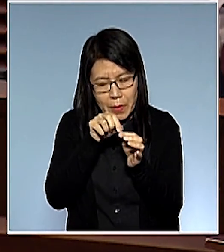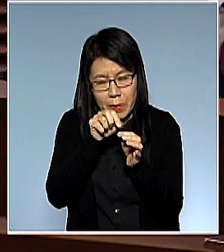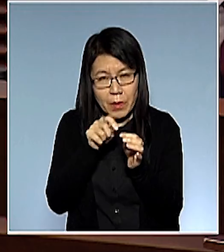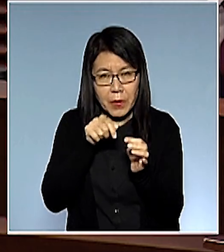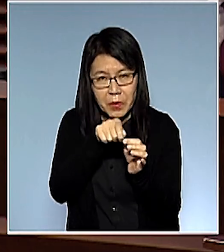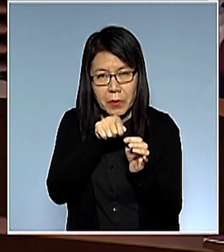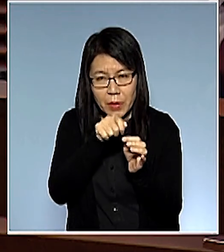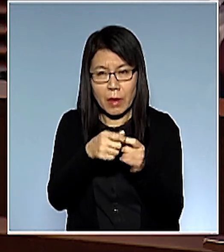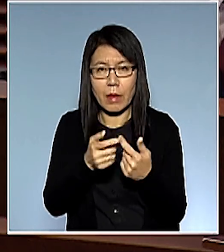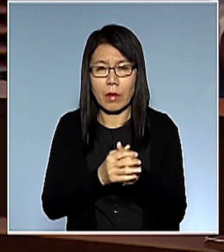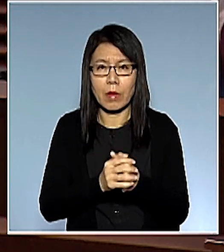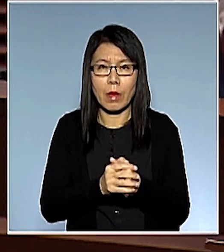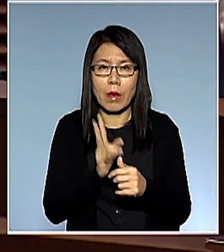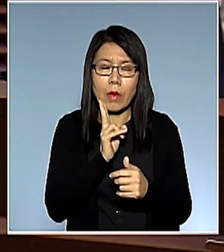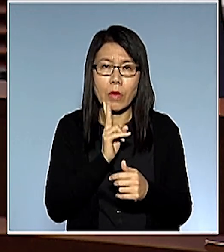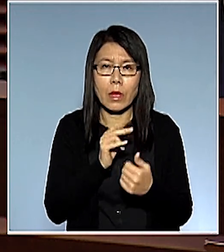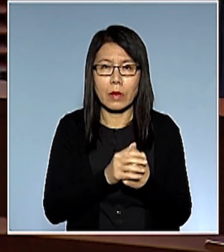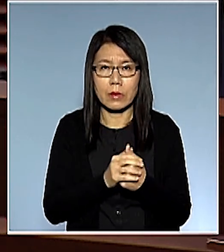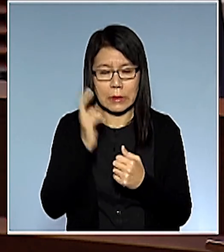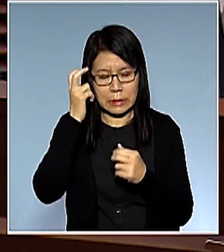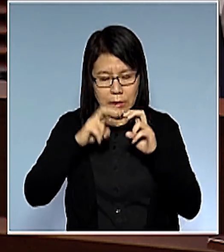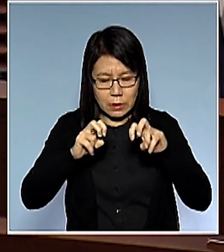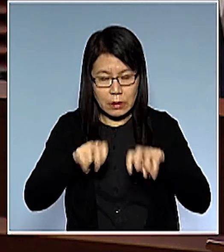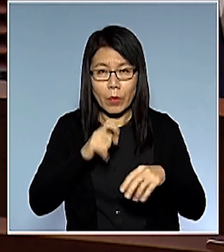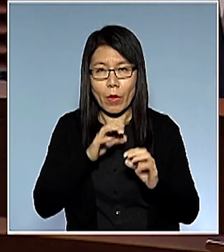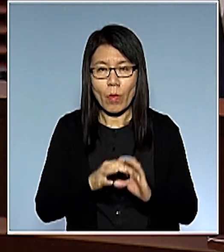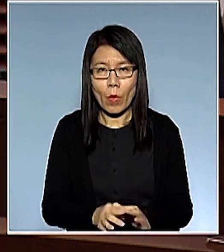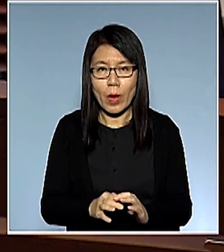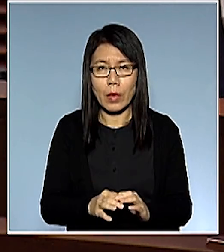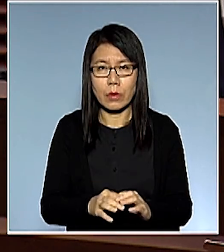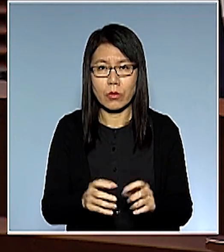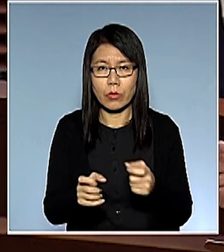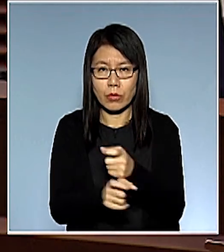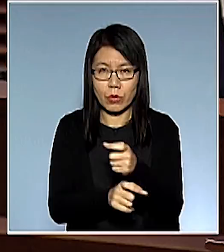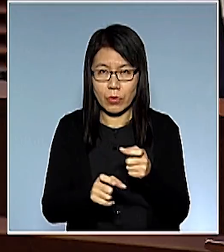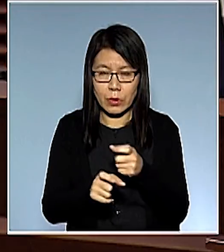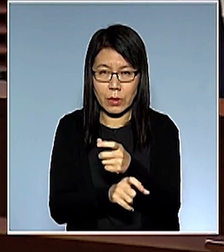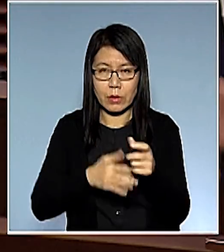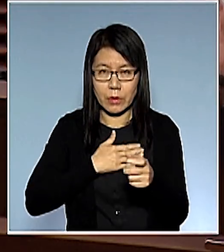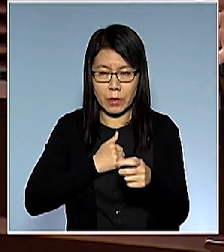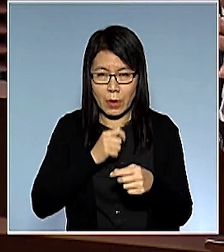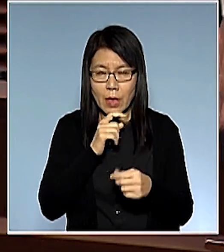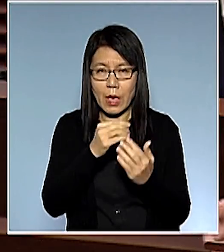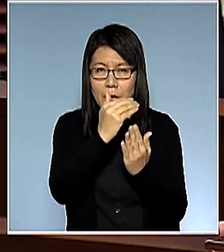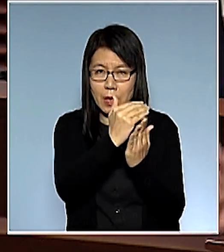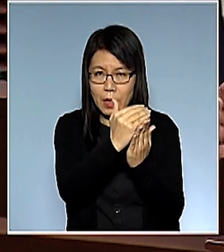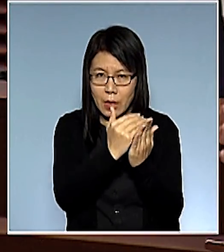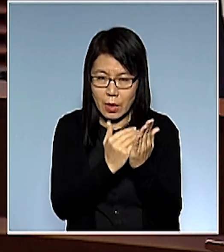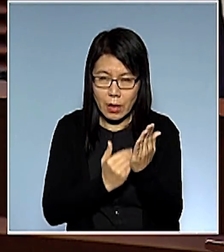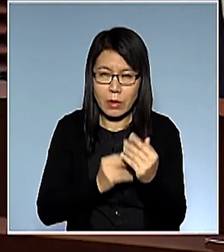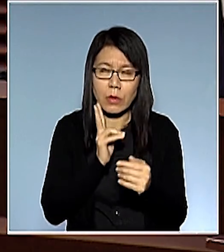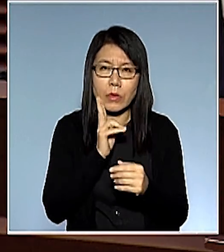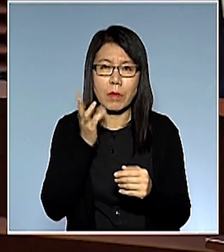些人如果是審議那個預算案的時候作條去洗等於好像一粒米去